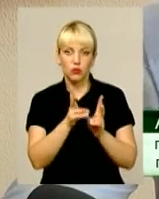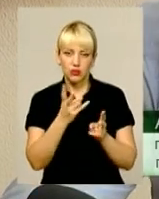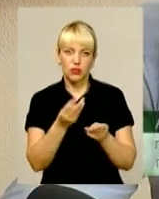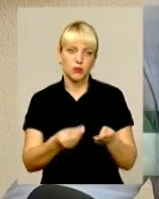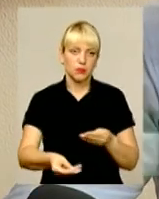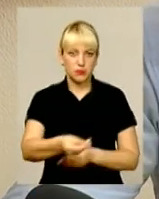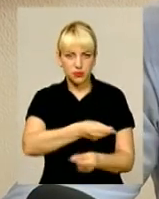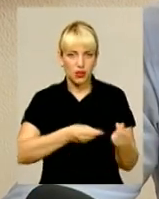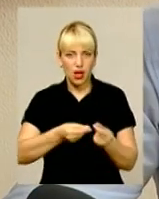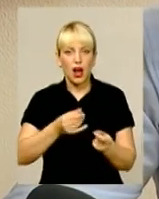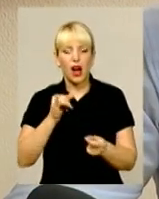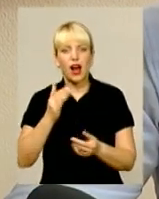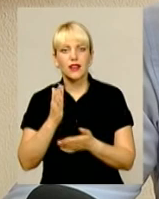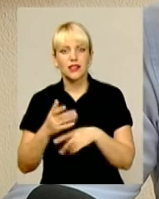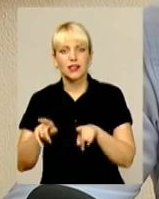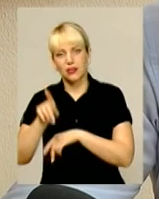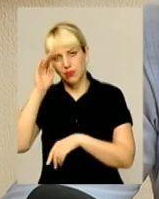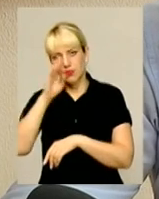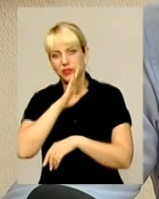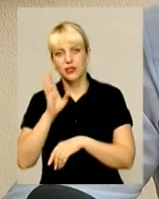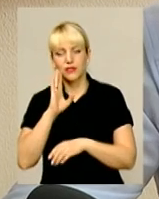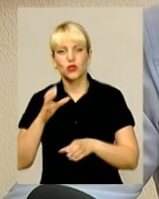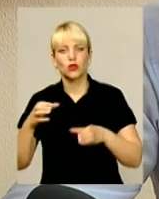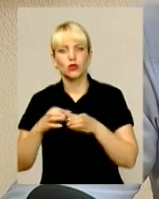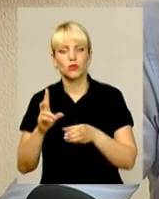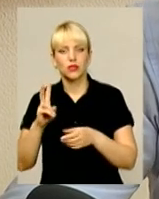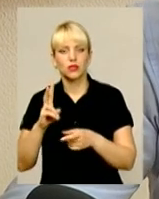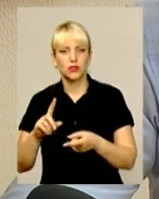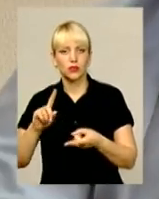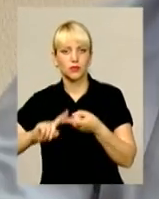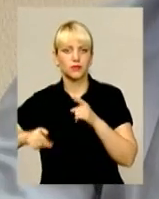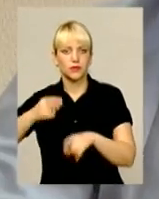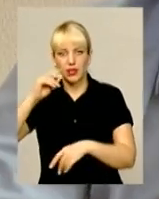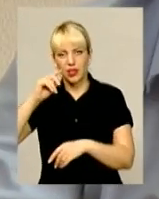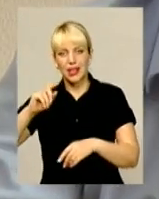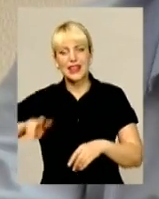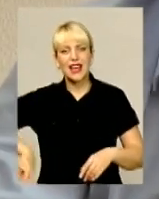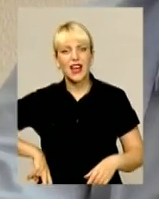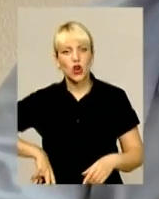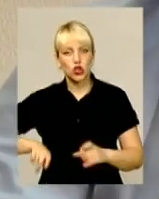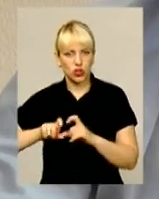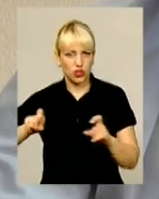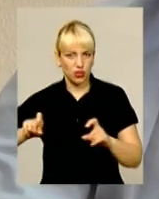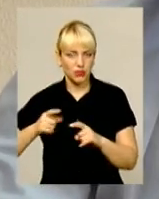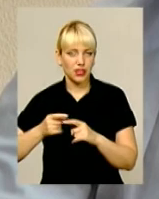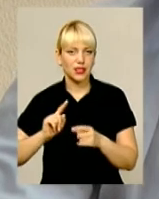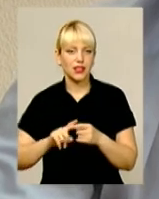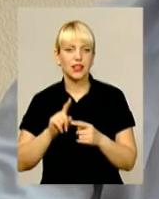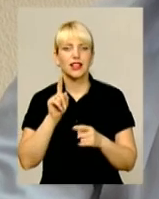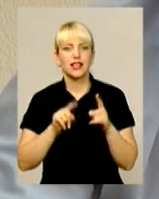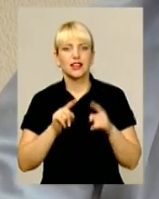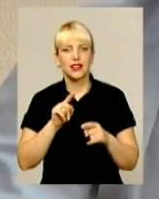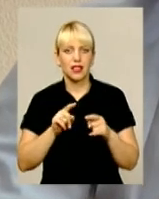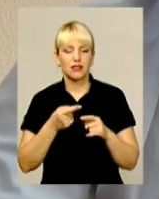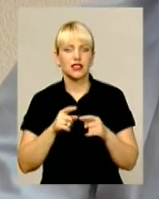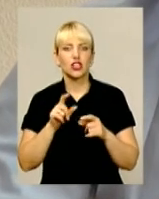А є батьківські комітети, які зрослися з директорами. В деяких школах використовується просто як інструмент адміністрації